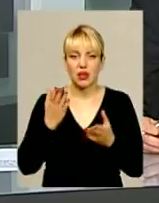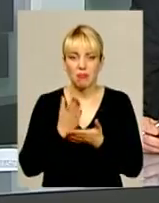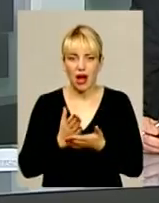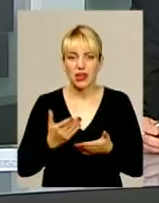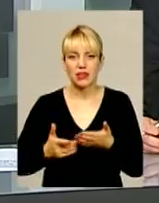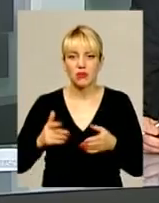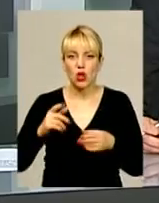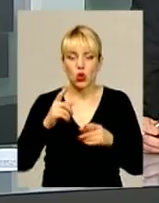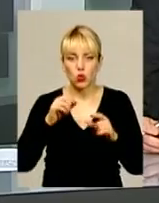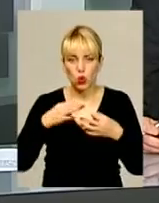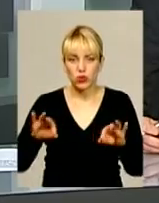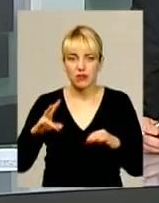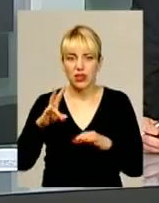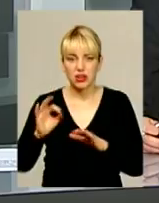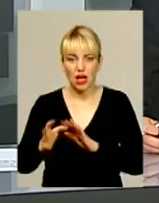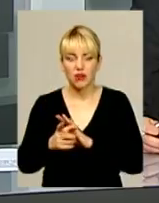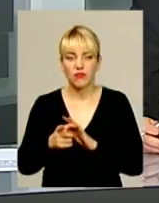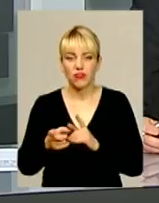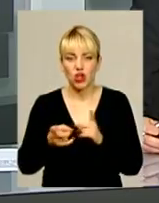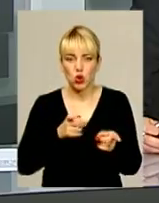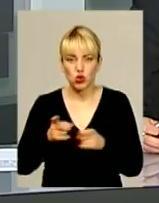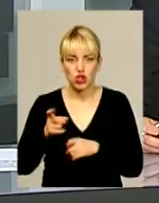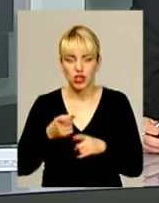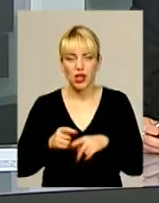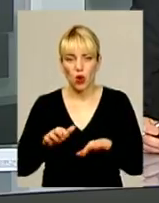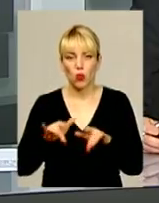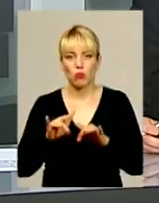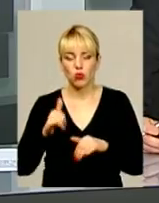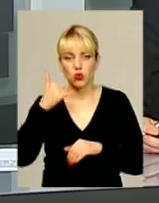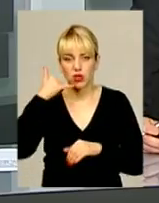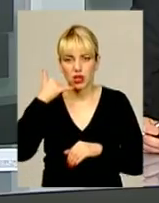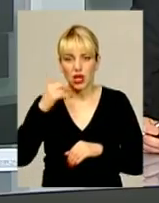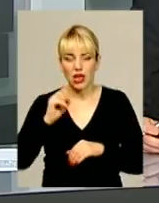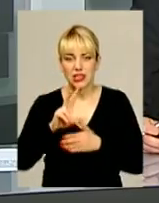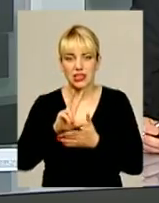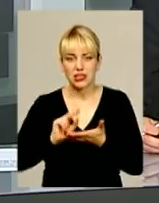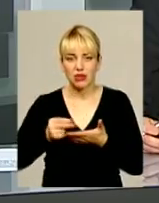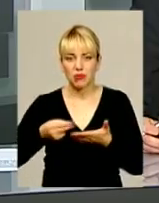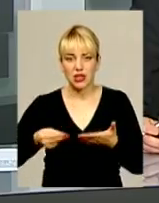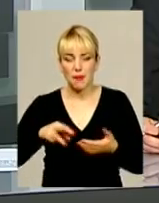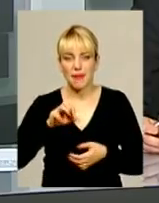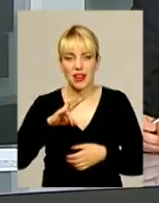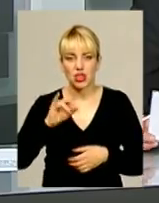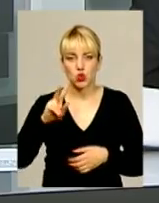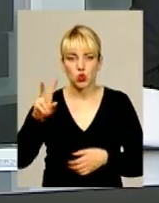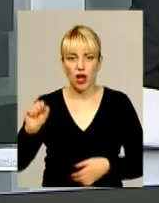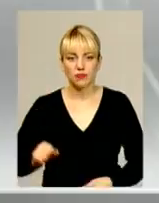на вилучення комп'ютерної та мобільної техніки, електронних носіїв та зразків підпису Миколи Мельничука.